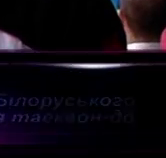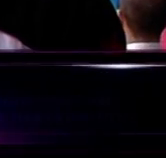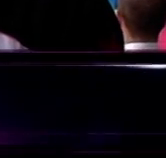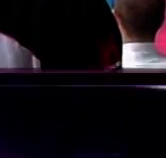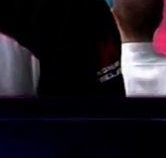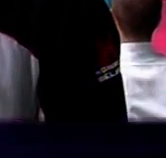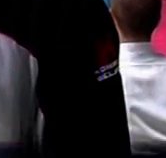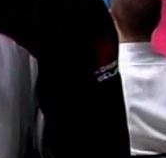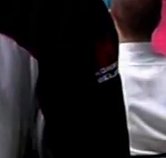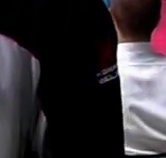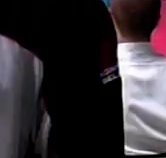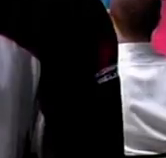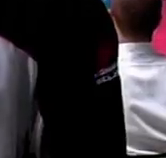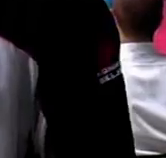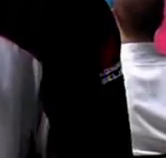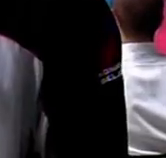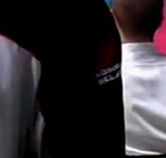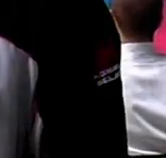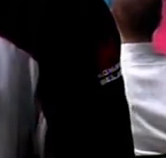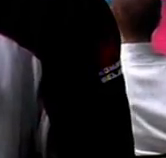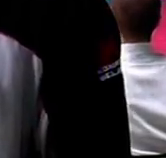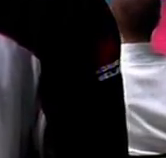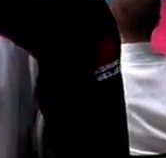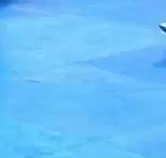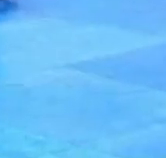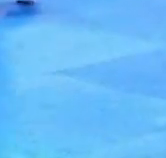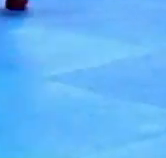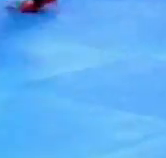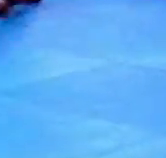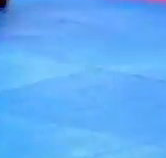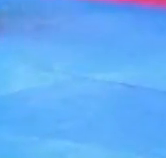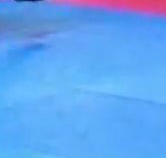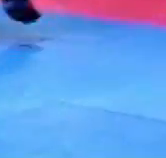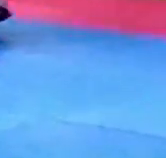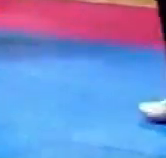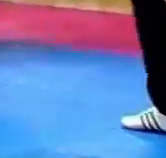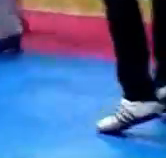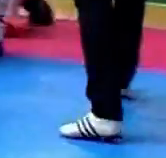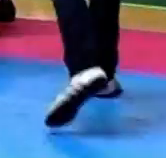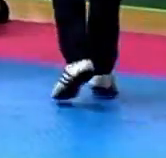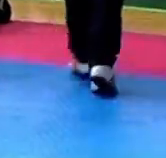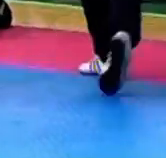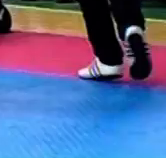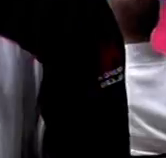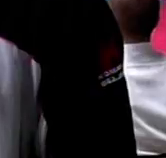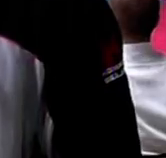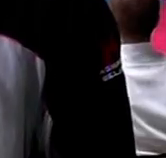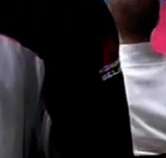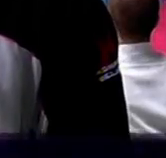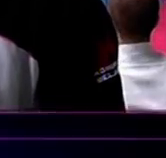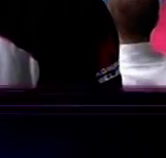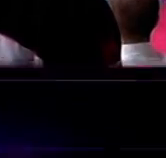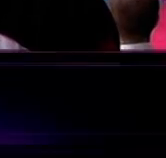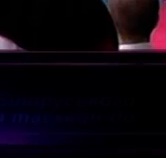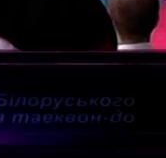організаційний уровень. Суддейський корпус добре працює. До українських колег їдуть вчитися, каже Олег Проневич. Україна з